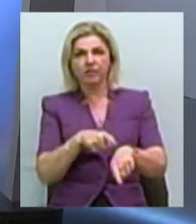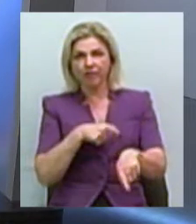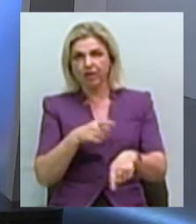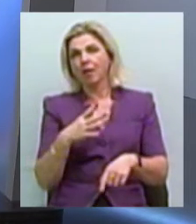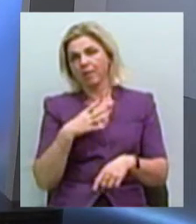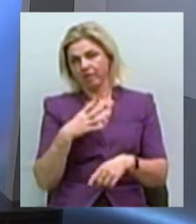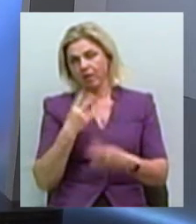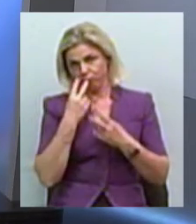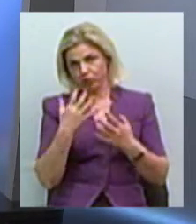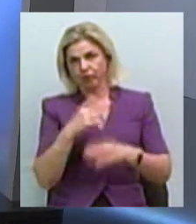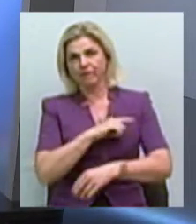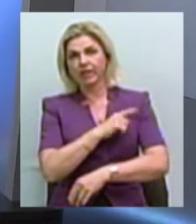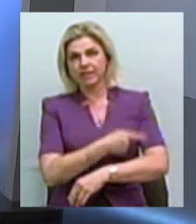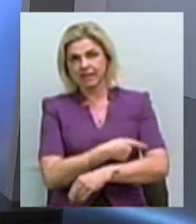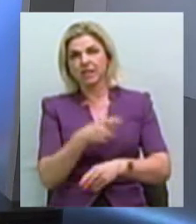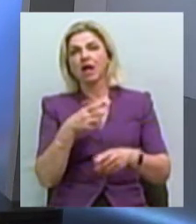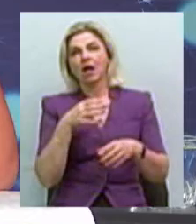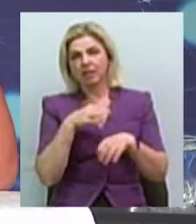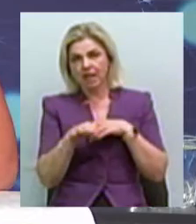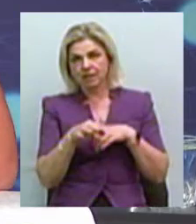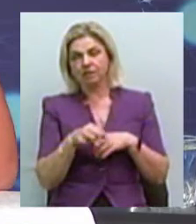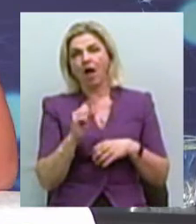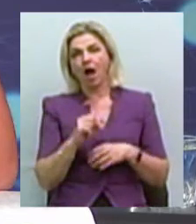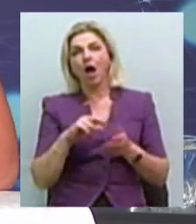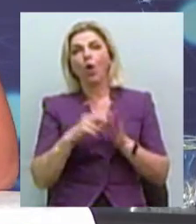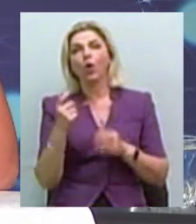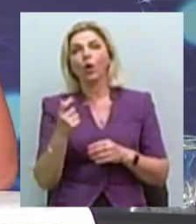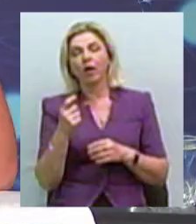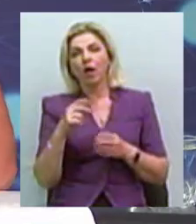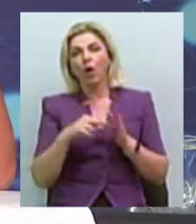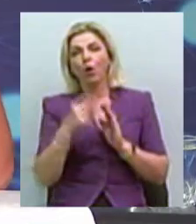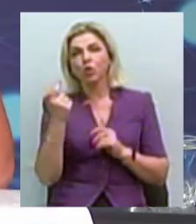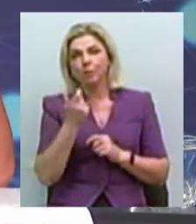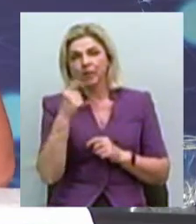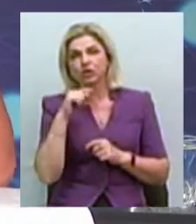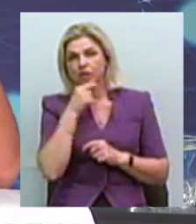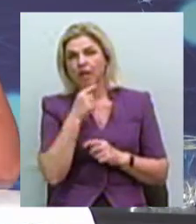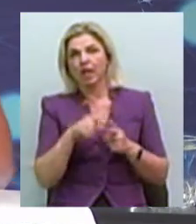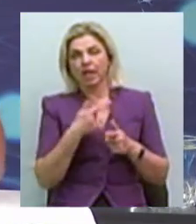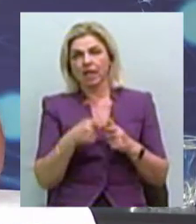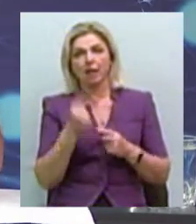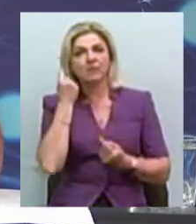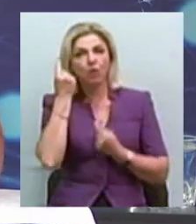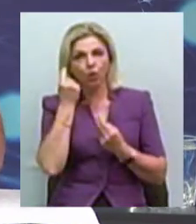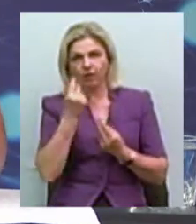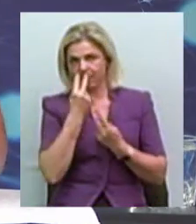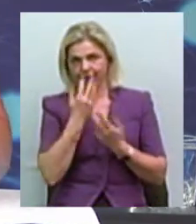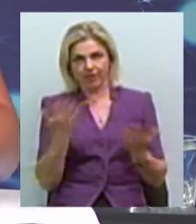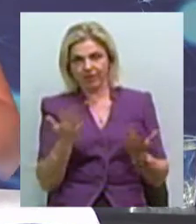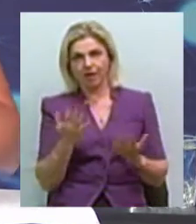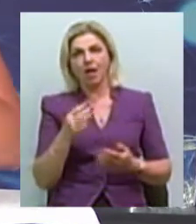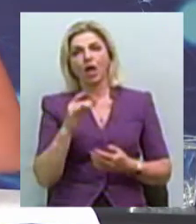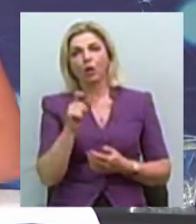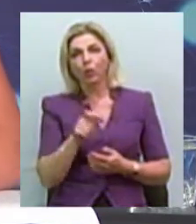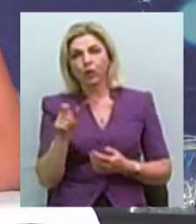Але питання саме психологічного і економічного насильства, воно є скрите, воно є внутрішній особи і не завжди люди готові